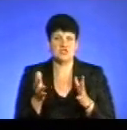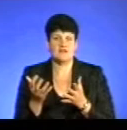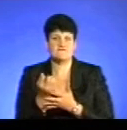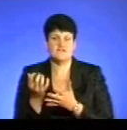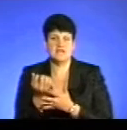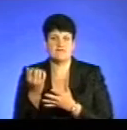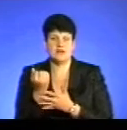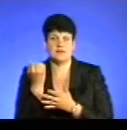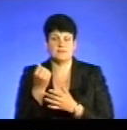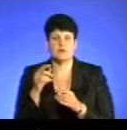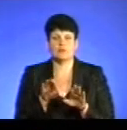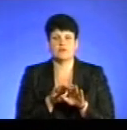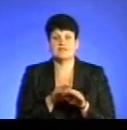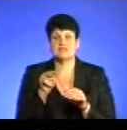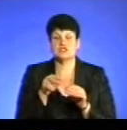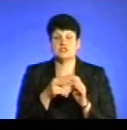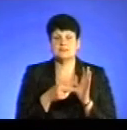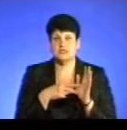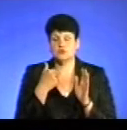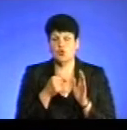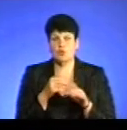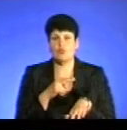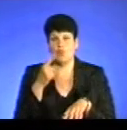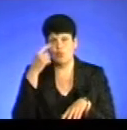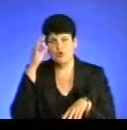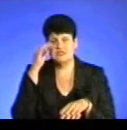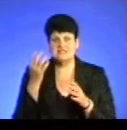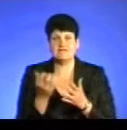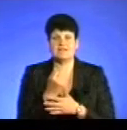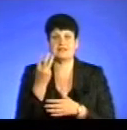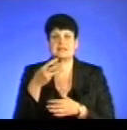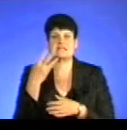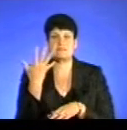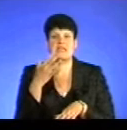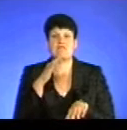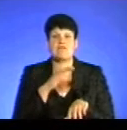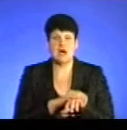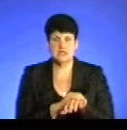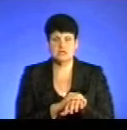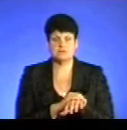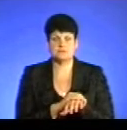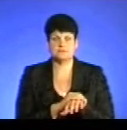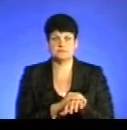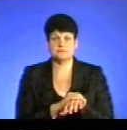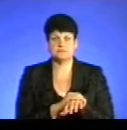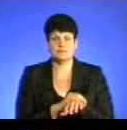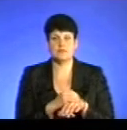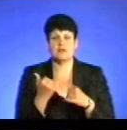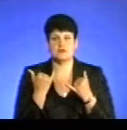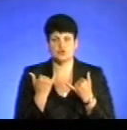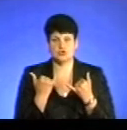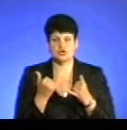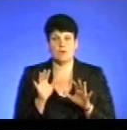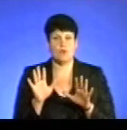Порівняно з 2017 роком патрульна поліція виявила 35 фактів. На даний момент,